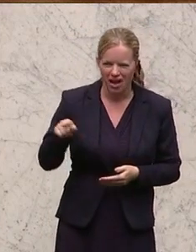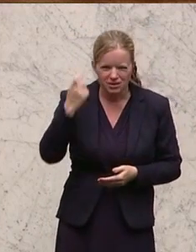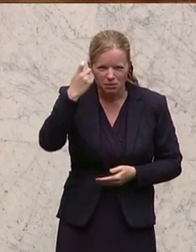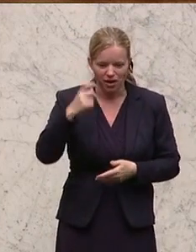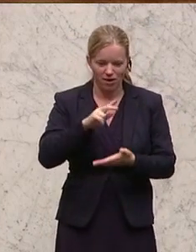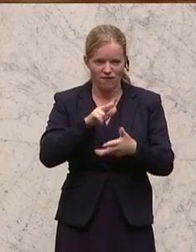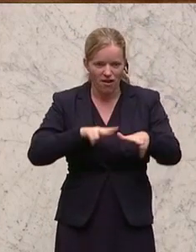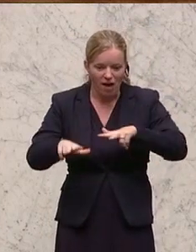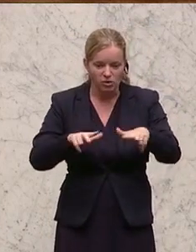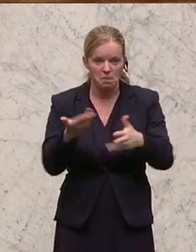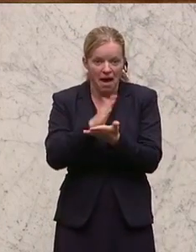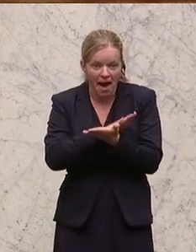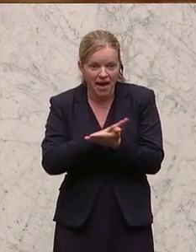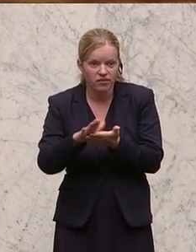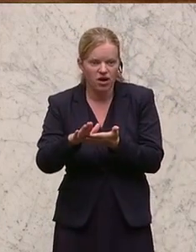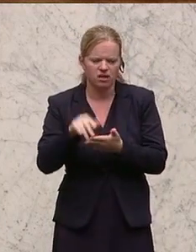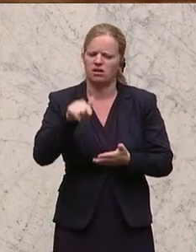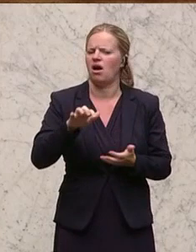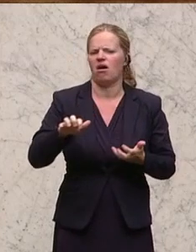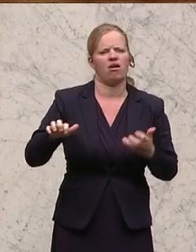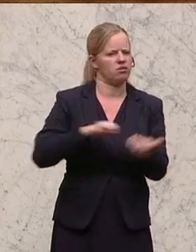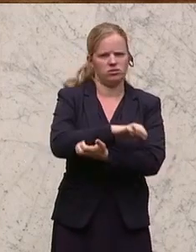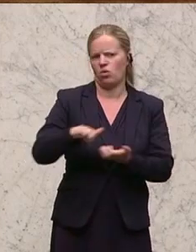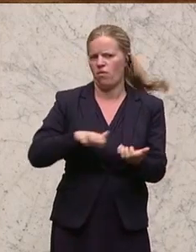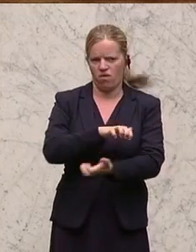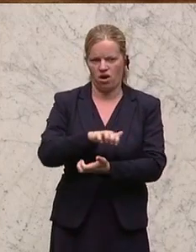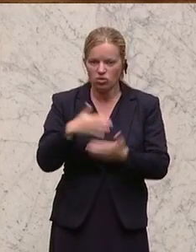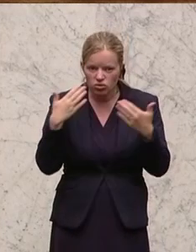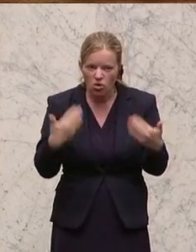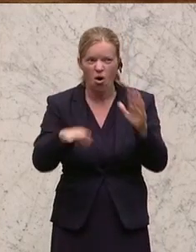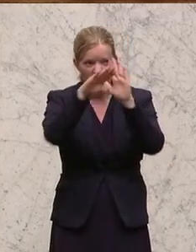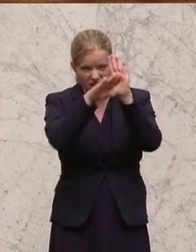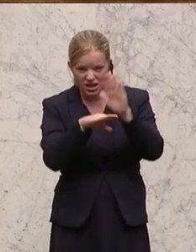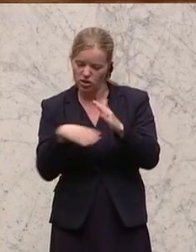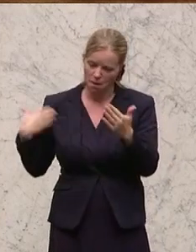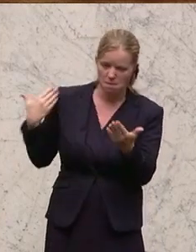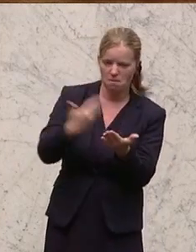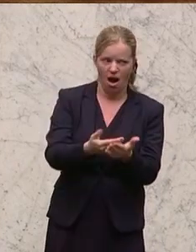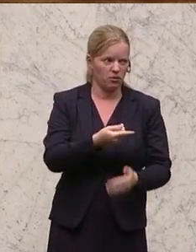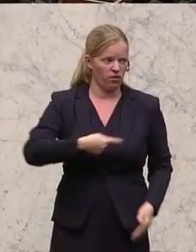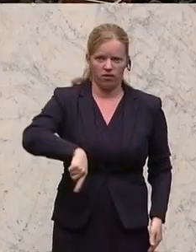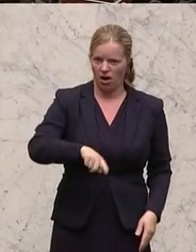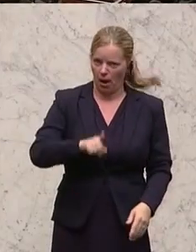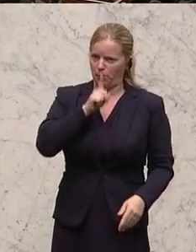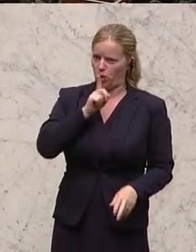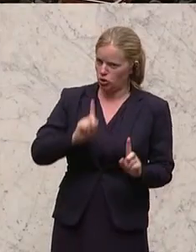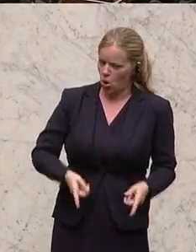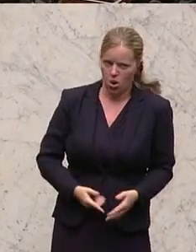Verwaltungsvereinfachung oder sonst etwas. Das ist eine Katastrophe und solche Gesetze legen Sie uns vor und versuchen Sie uns für schön zu verkaufen.